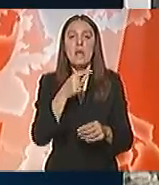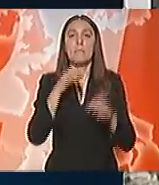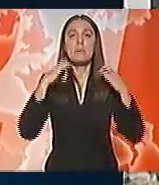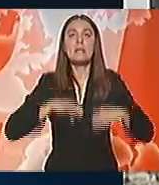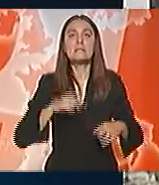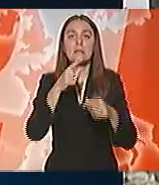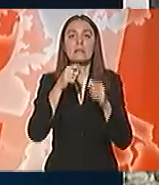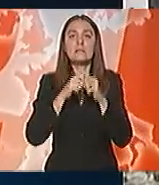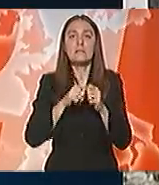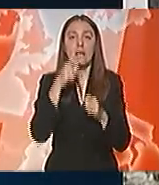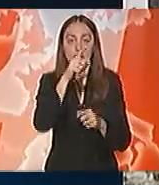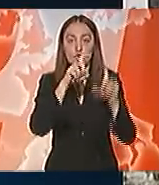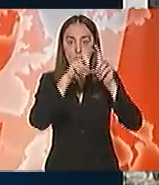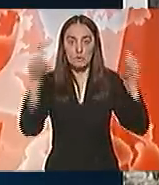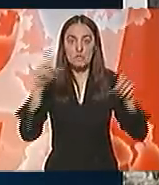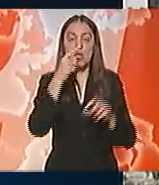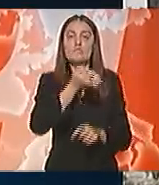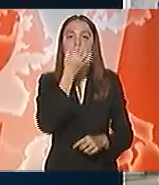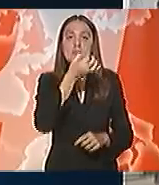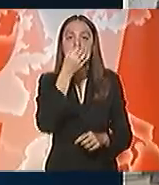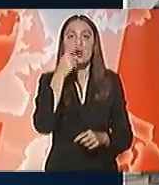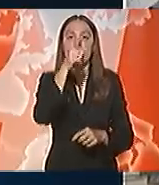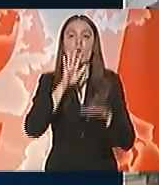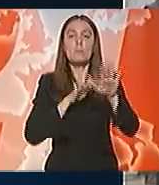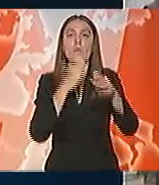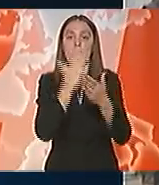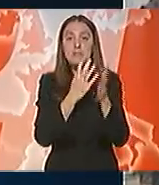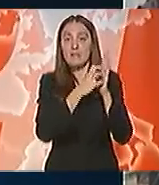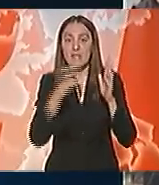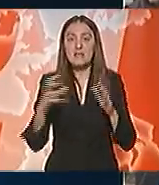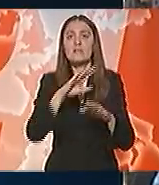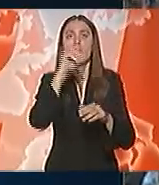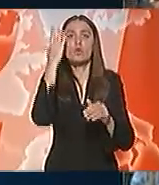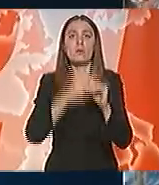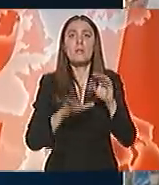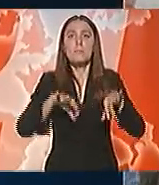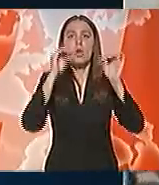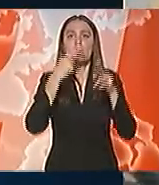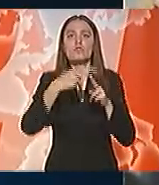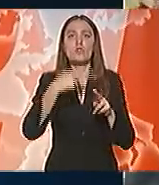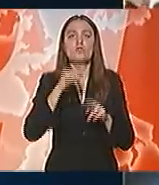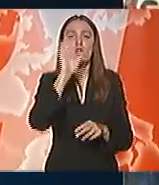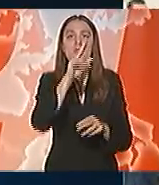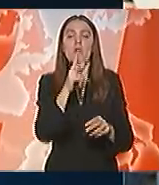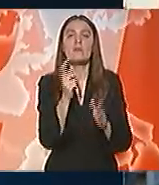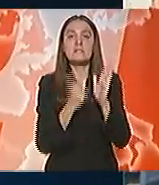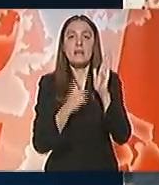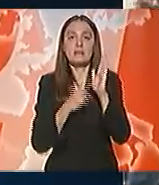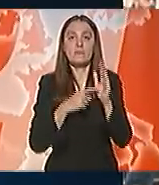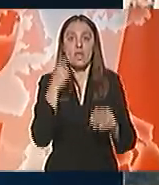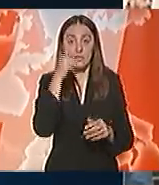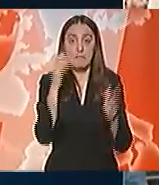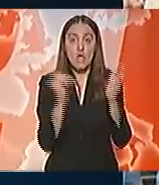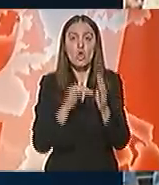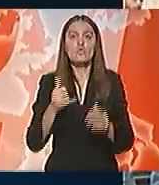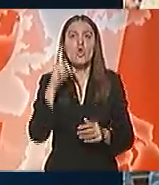sindikata tog preduzeća, Novica Marković, izjavio je da će protest biti nastavljen sve dok se ne pronađe rešenje za njihove zakteve. Njima je